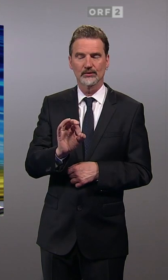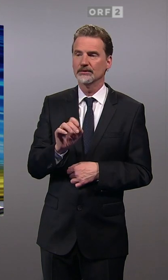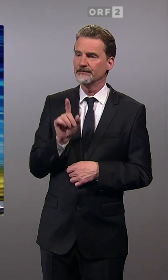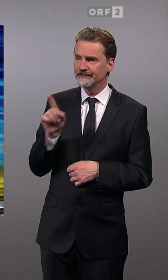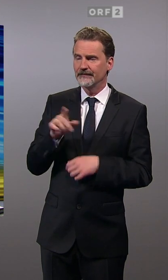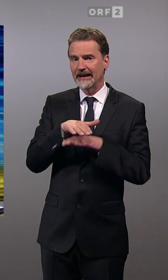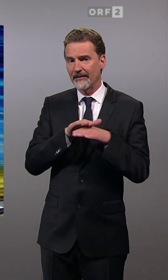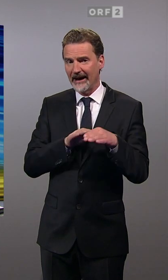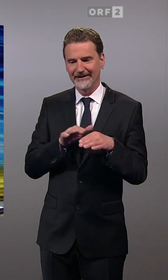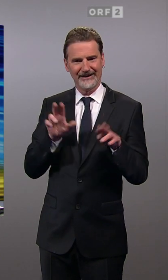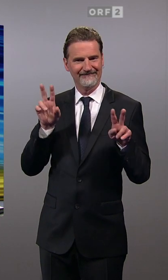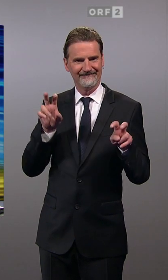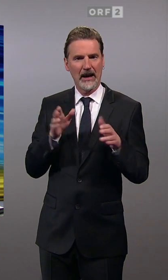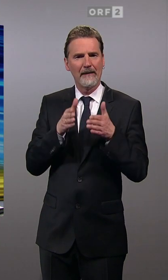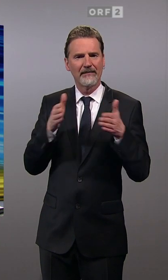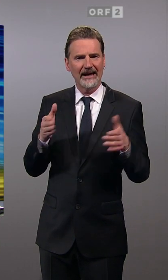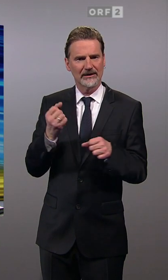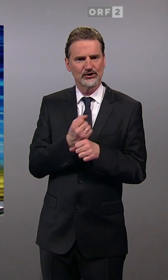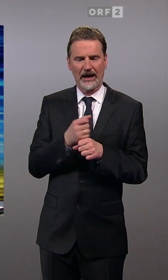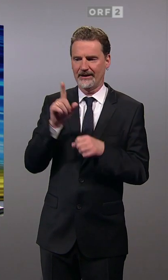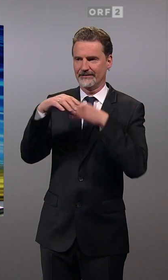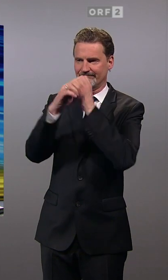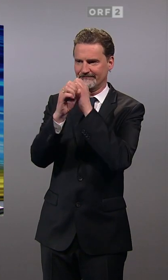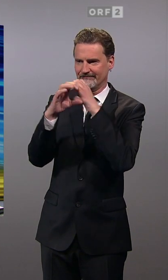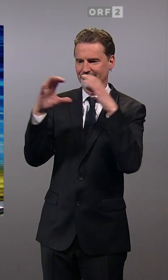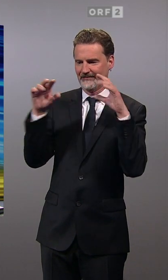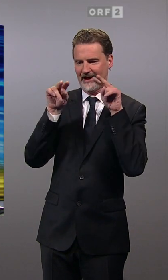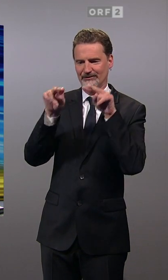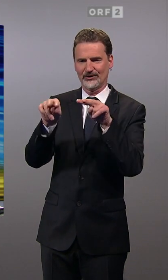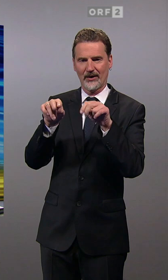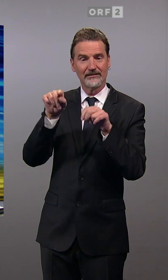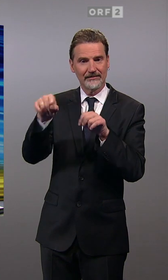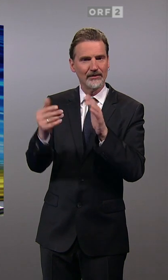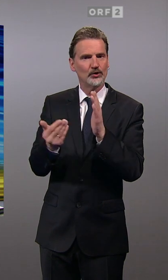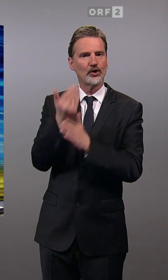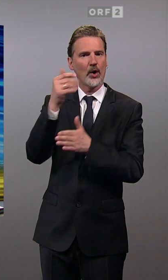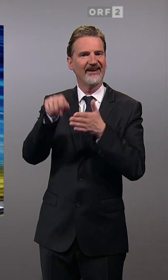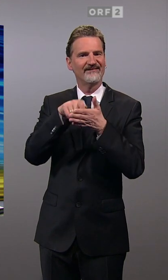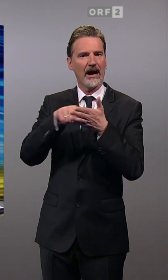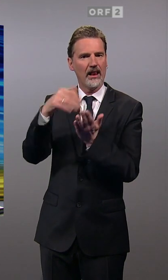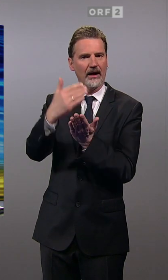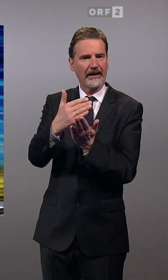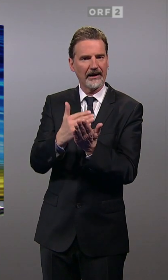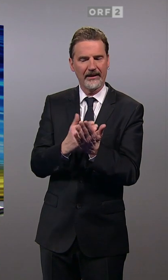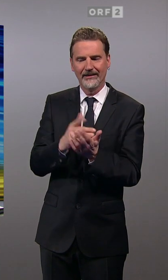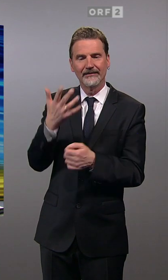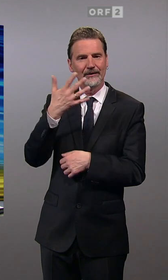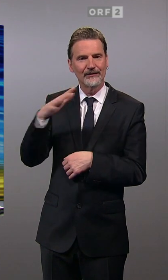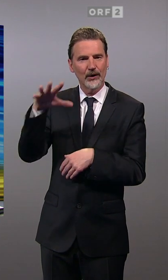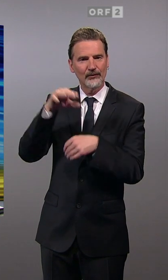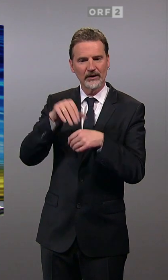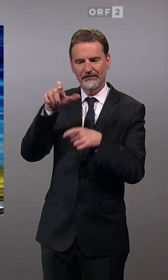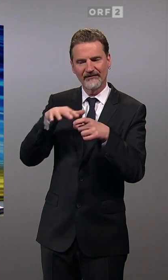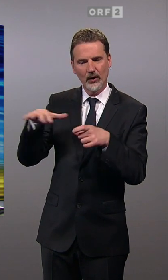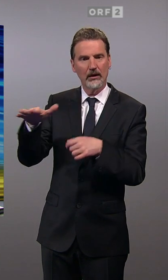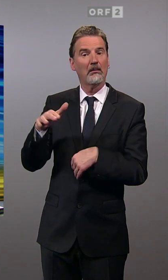Gemeinde Breitenstein wollen wir jetzt näher blicken. Die neue Wahlregelung sorgt in der 500-Einwohner-Gemeinde freilich derzeit für viel Diskussionsstoff.